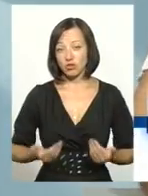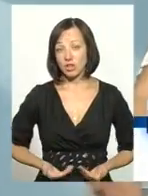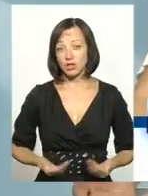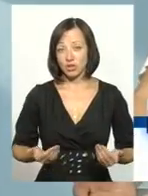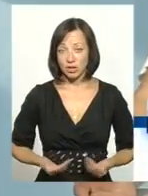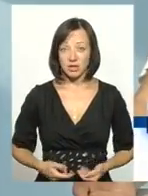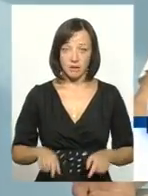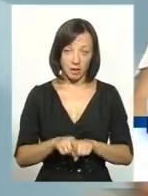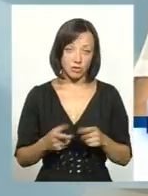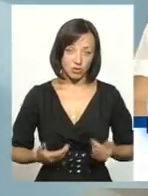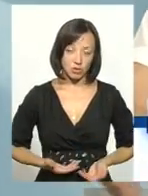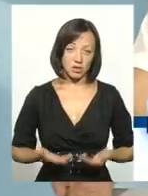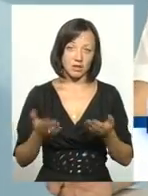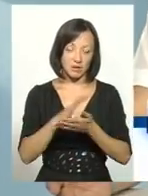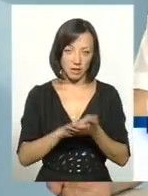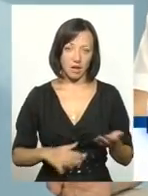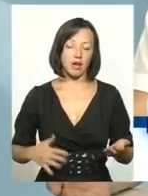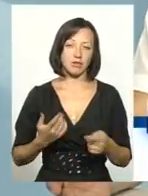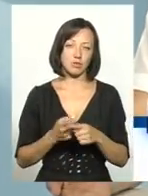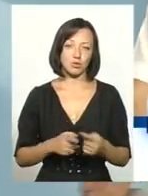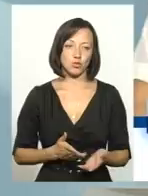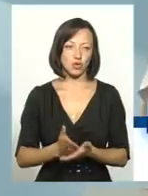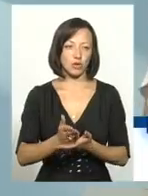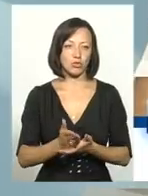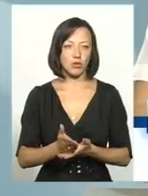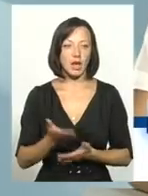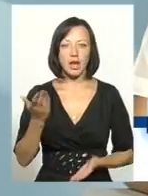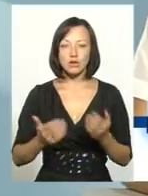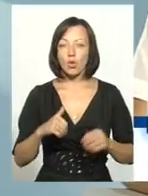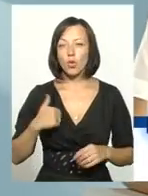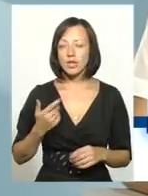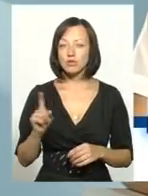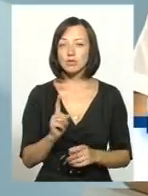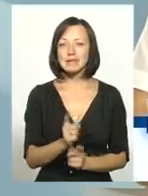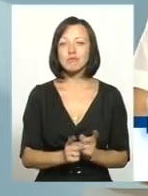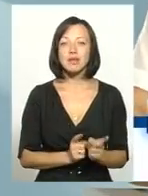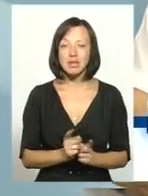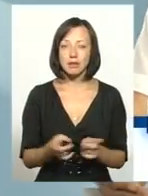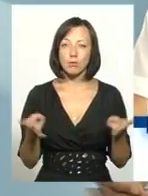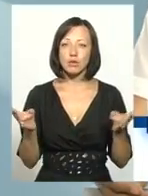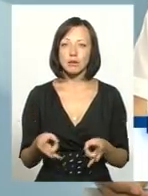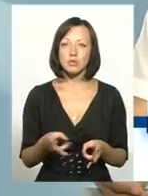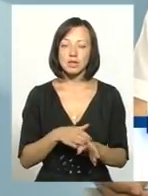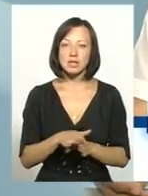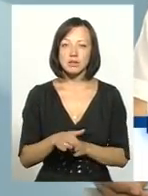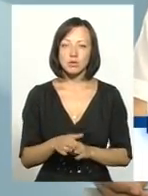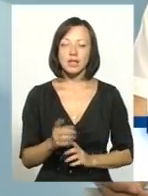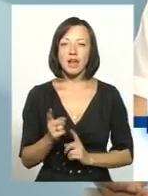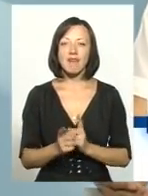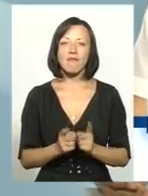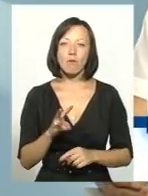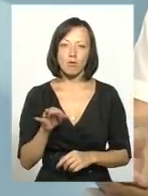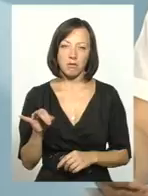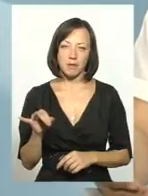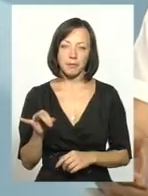жили, це ж ми так і жили, ми би далі йшли по цьому шляху. Тому що, якщо хотіти щось змінити, то потрібно здійснювати певні реформи.